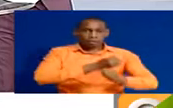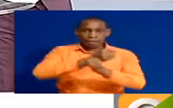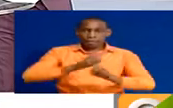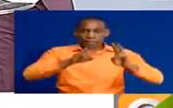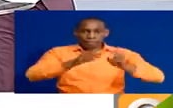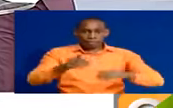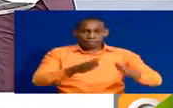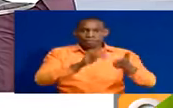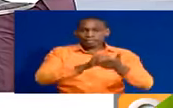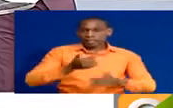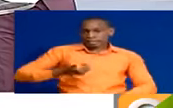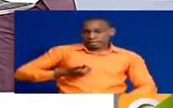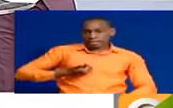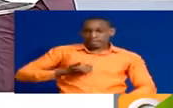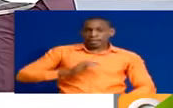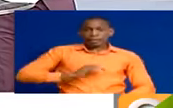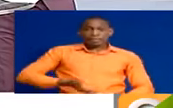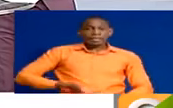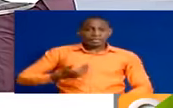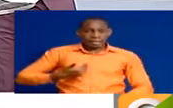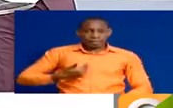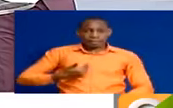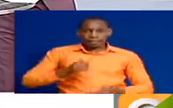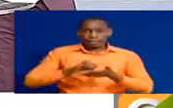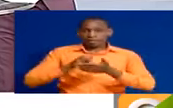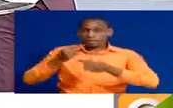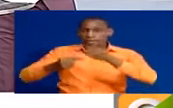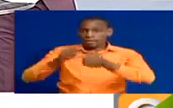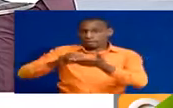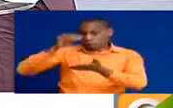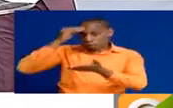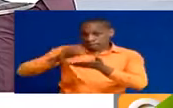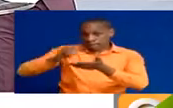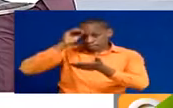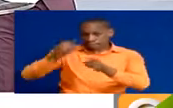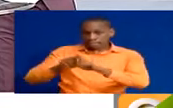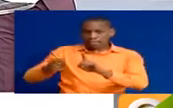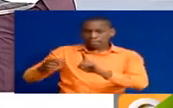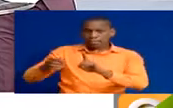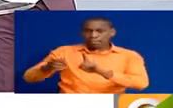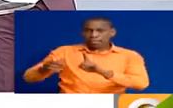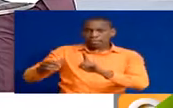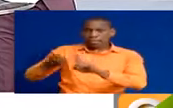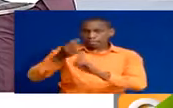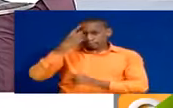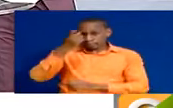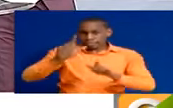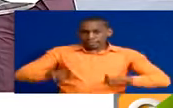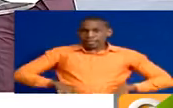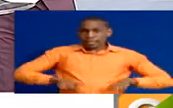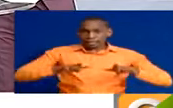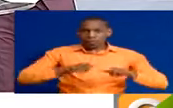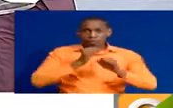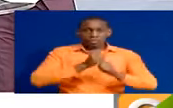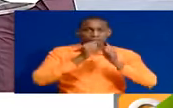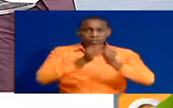tafuta mbinu za kwa kikisha kwa mba wasichana waliotungwa mimba wanaendelea na masomo yao na kutumiza ndoto za umashini maishani kumradi